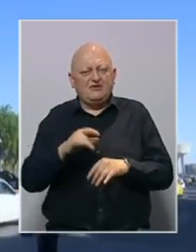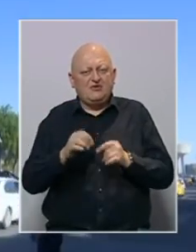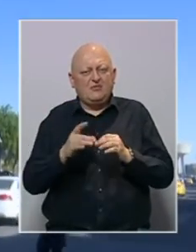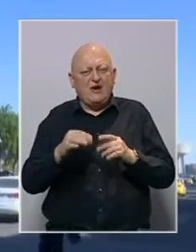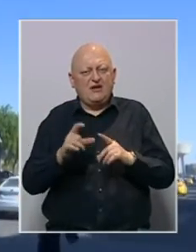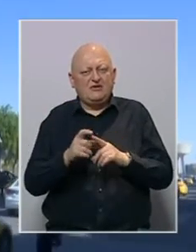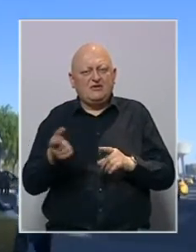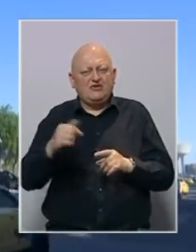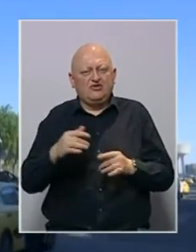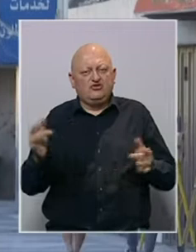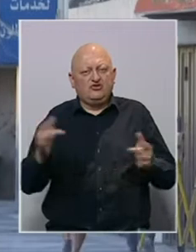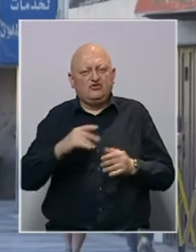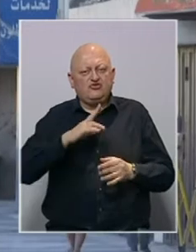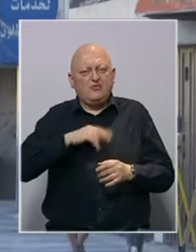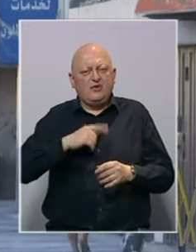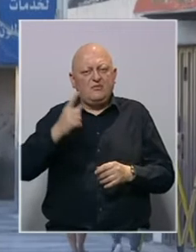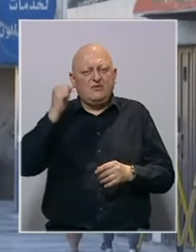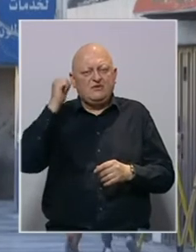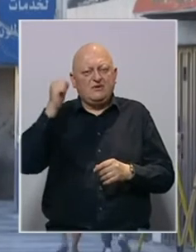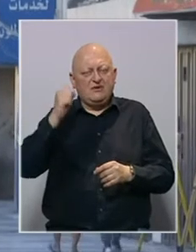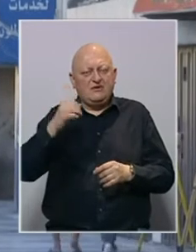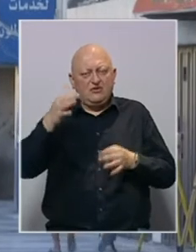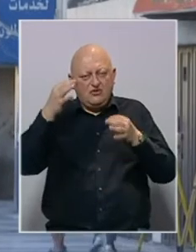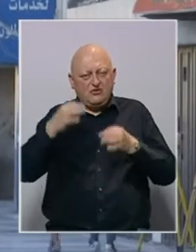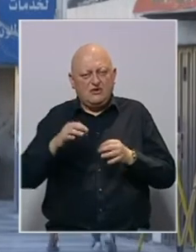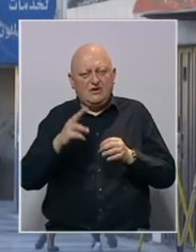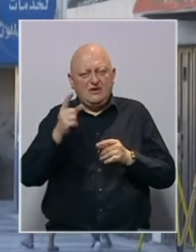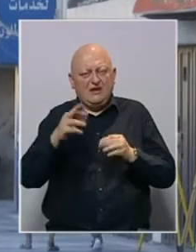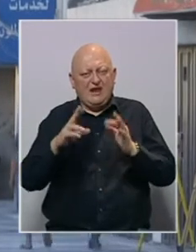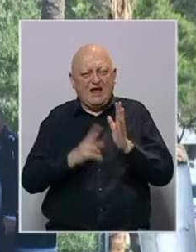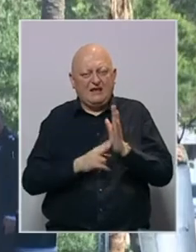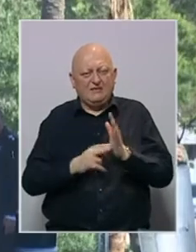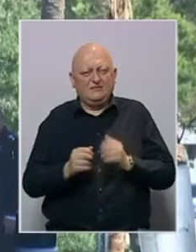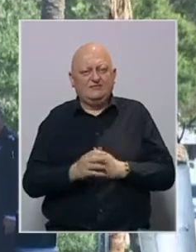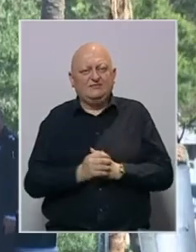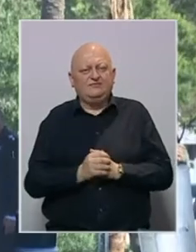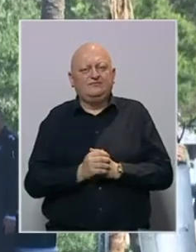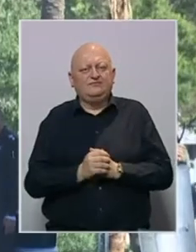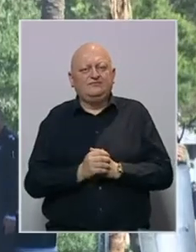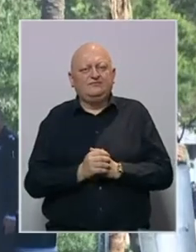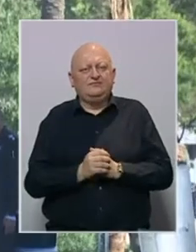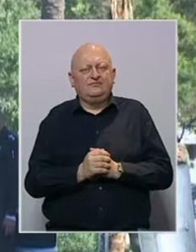dana je u središtu Bagdada došlo do sukub policije i prosvjednika odanih Teheranu.